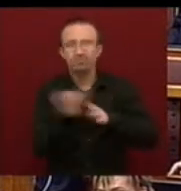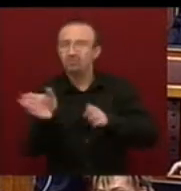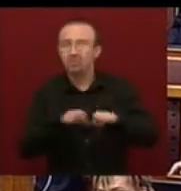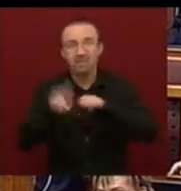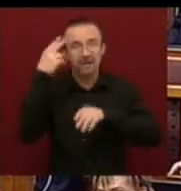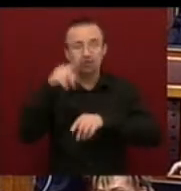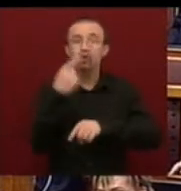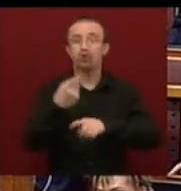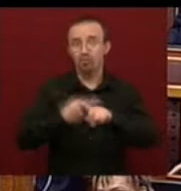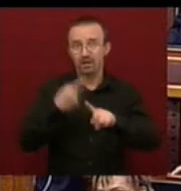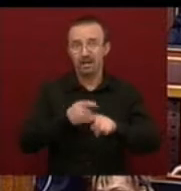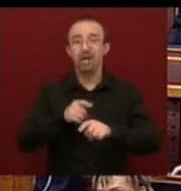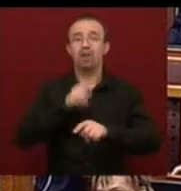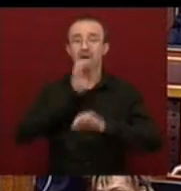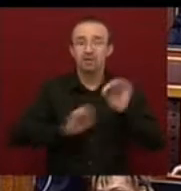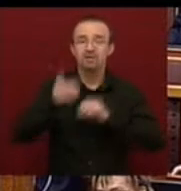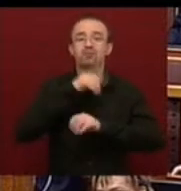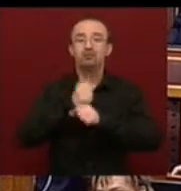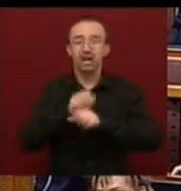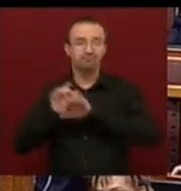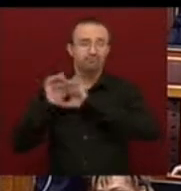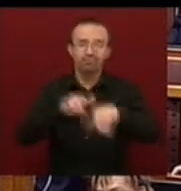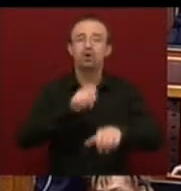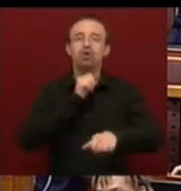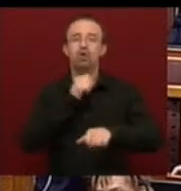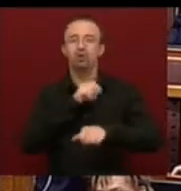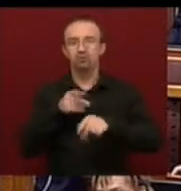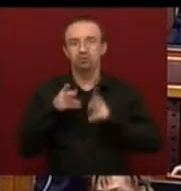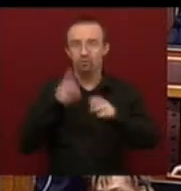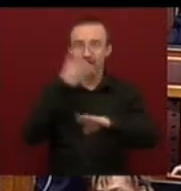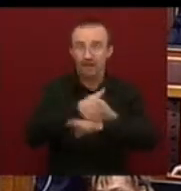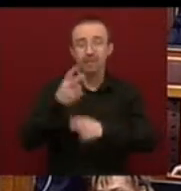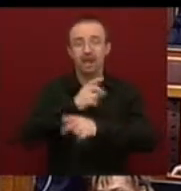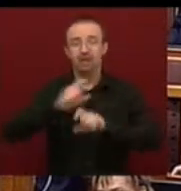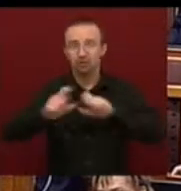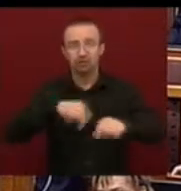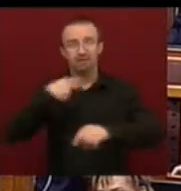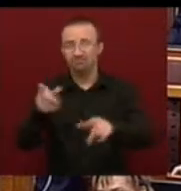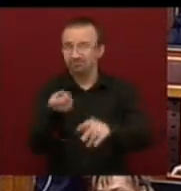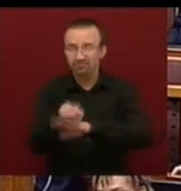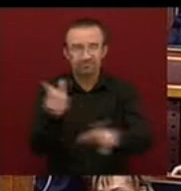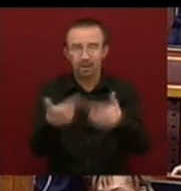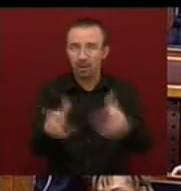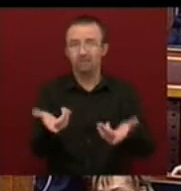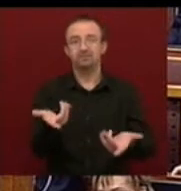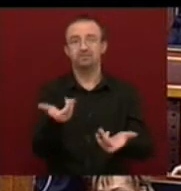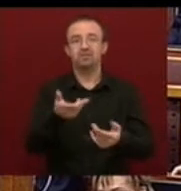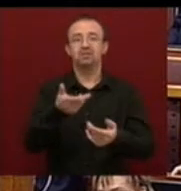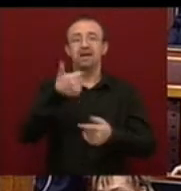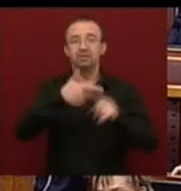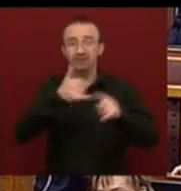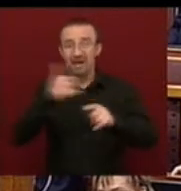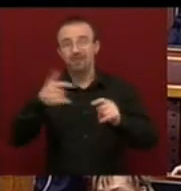miniszter úr, mert az önök politikája löki Magyarországot egyre inkább a Börög út felé. Az államadóság visszafizetetlen, és a másfél évük, amikor ennek a